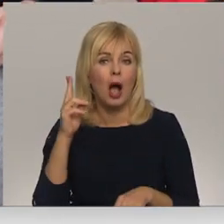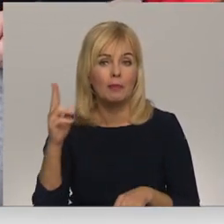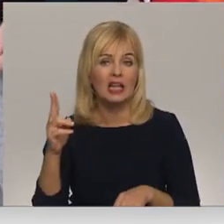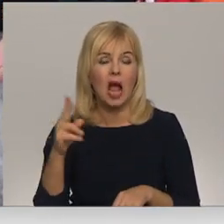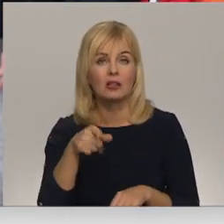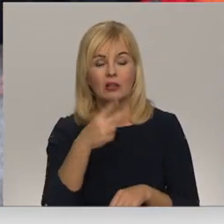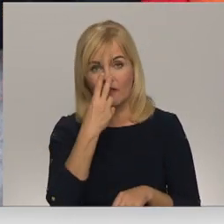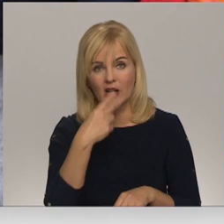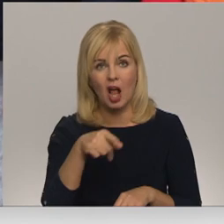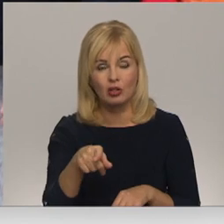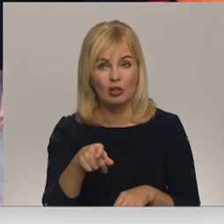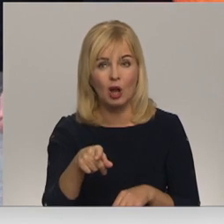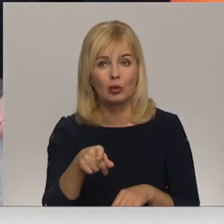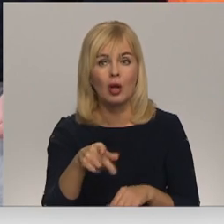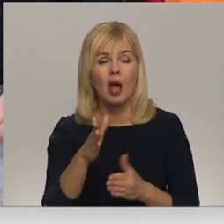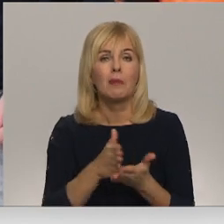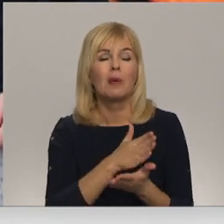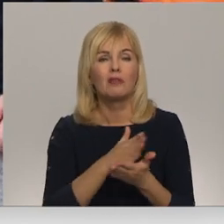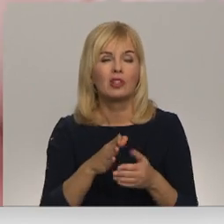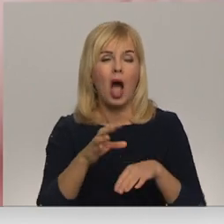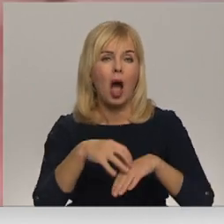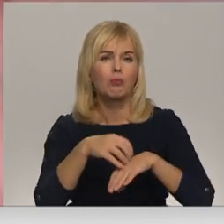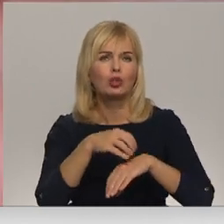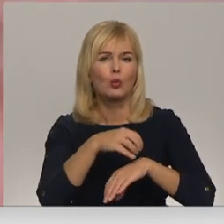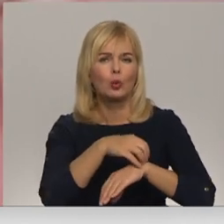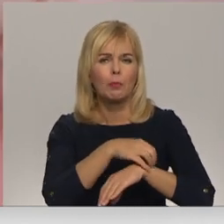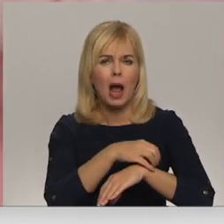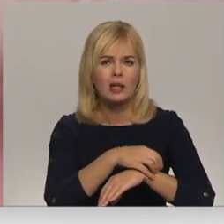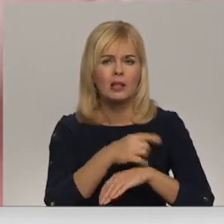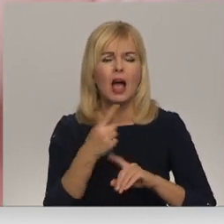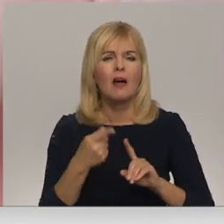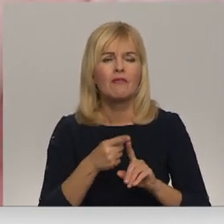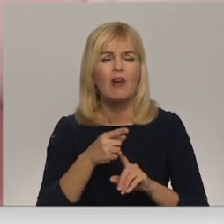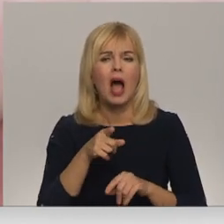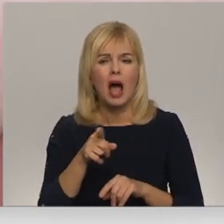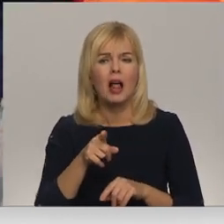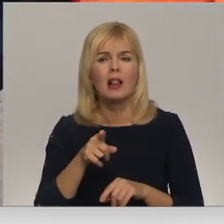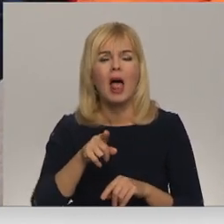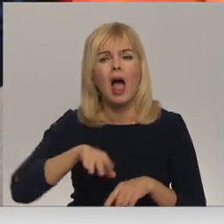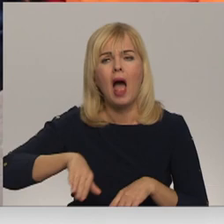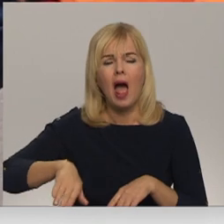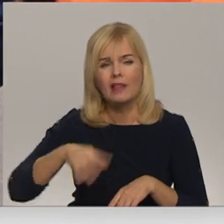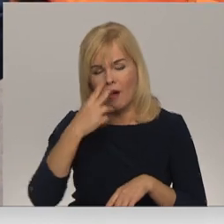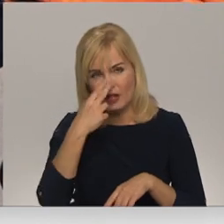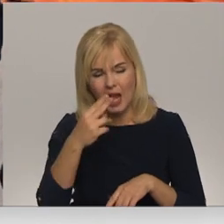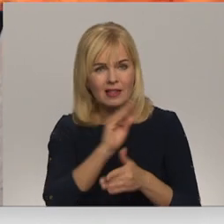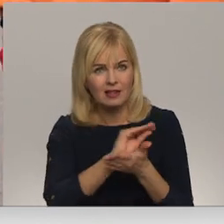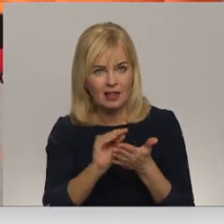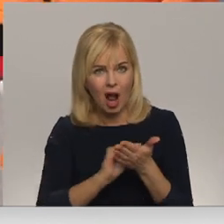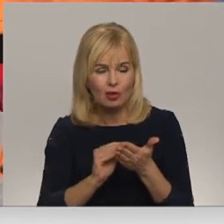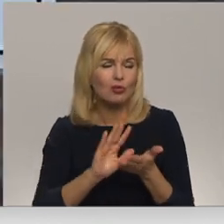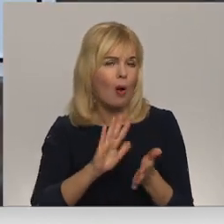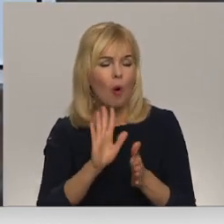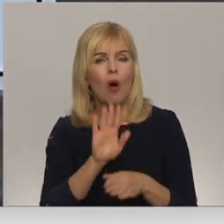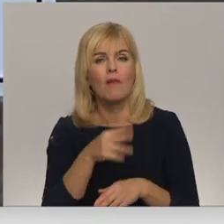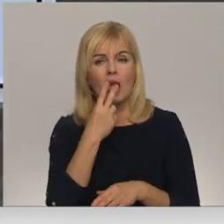var redzēt galīgi apsūbējusi. Bet nu vēl ēnā ir, kas raksts. Jā, vēl jau kaut ko var redzēt, kas tur